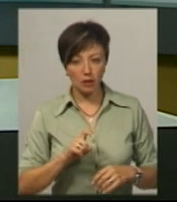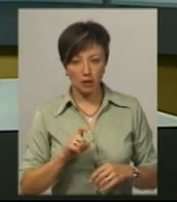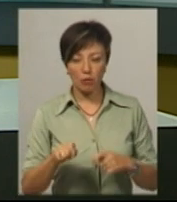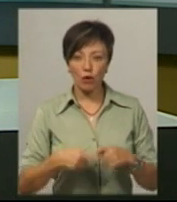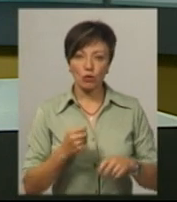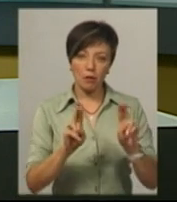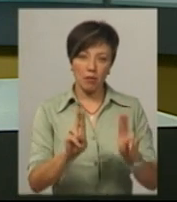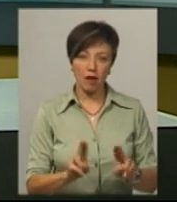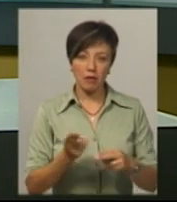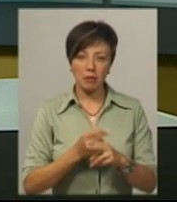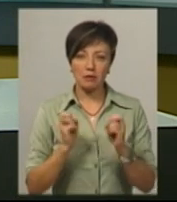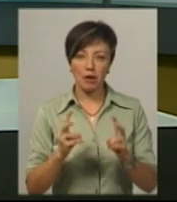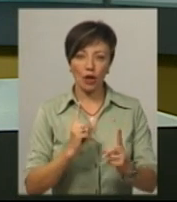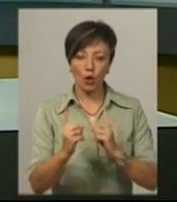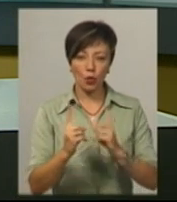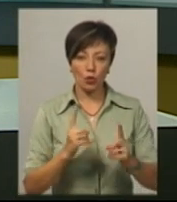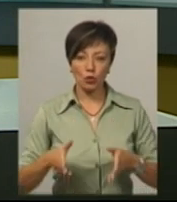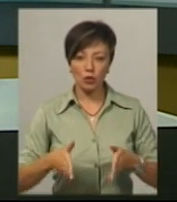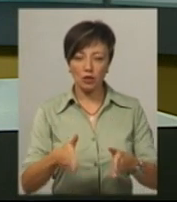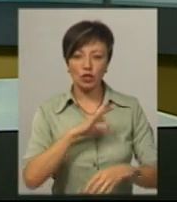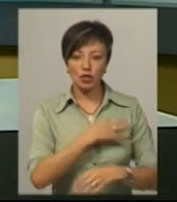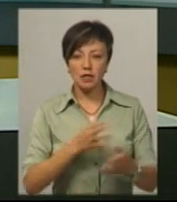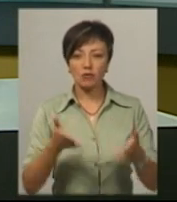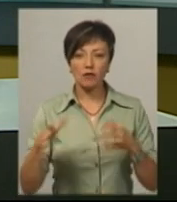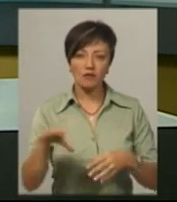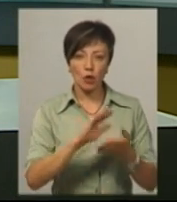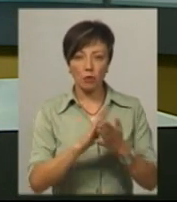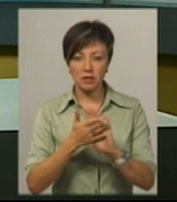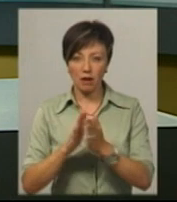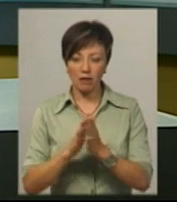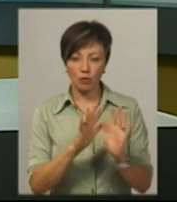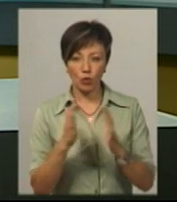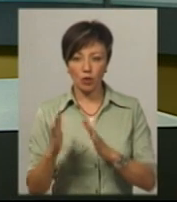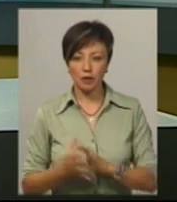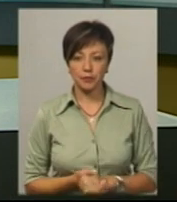порушення правил безпеки дорожнього руху. Слідчі з'ясовують усі обставини події.